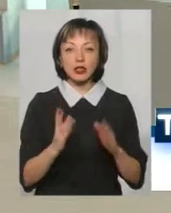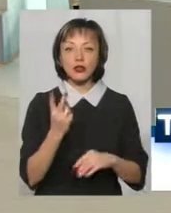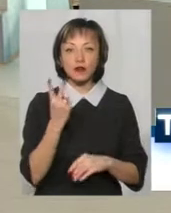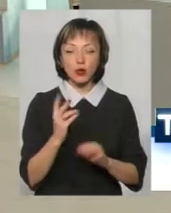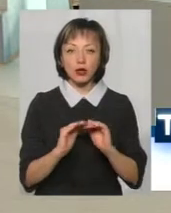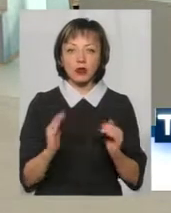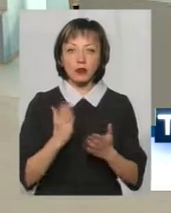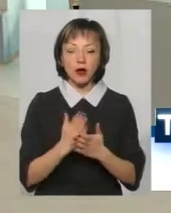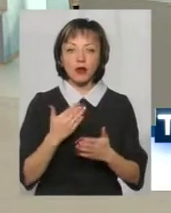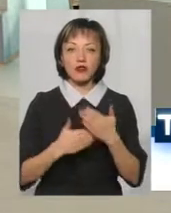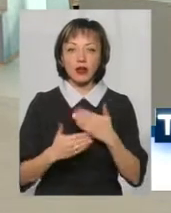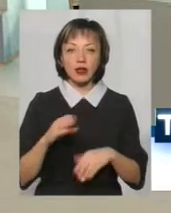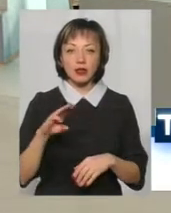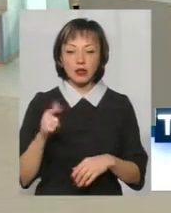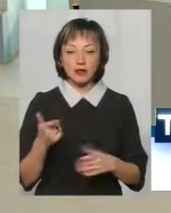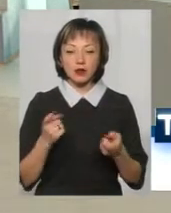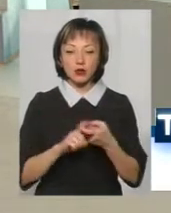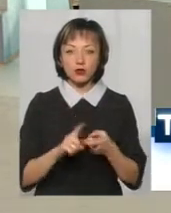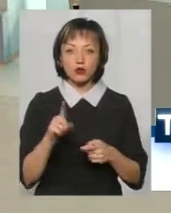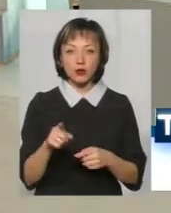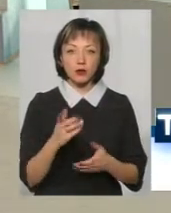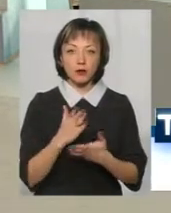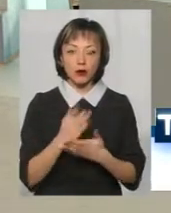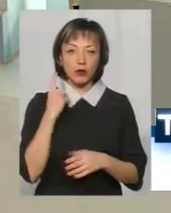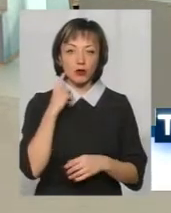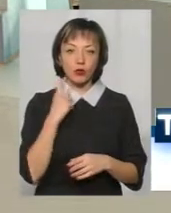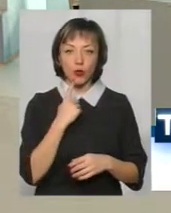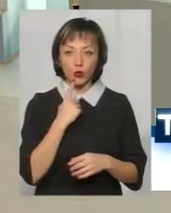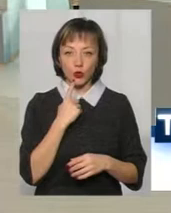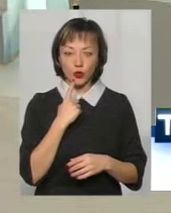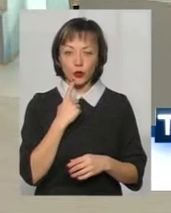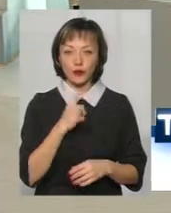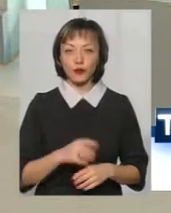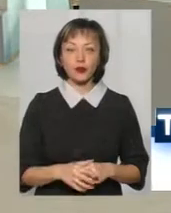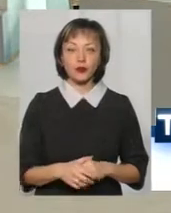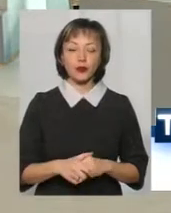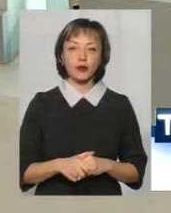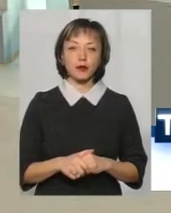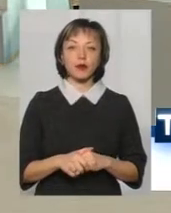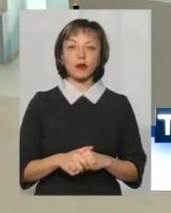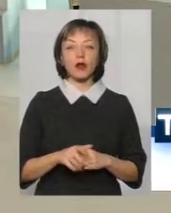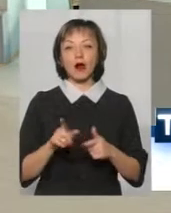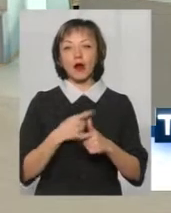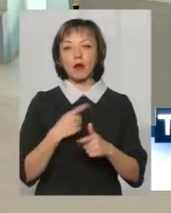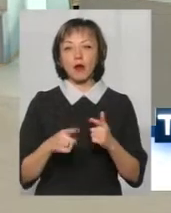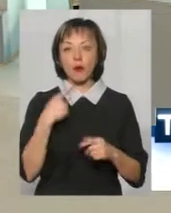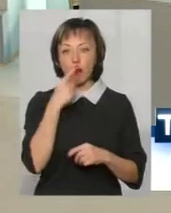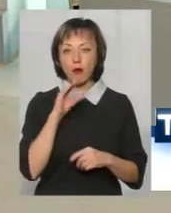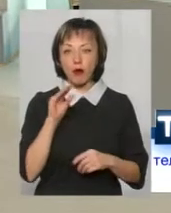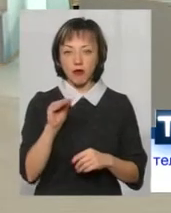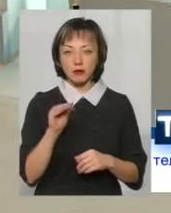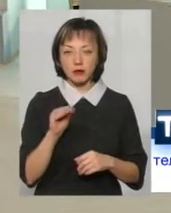дітей мають інвалідність, в зв'язку з тим, що вони мають патологію по слуху або по мові.